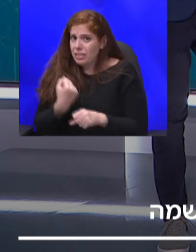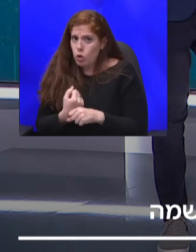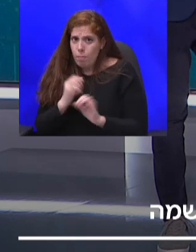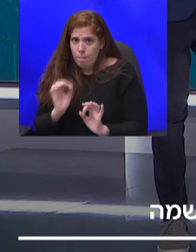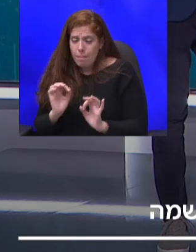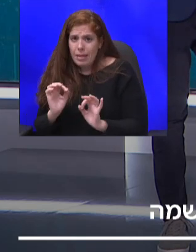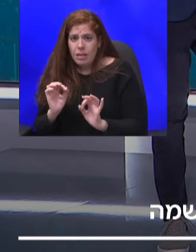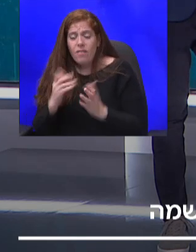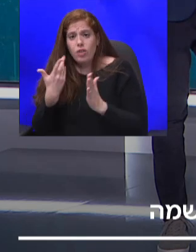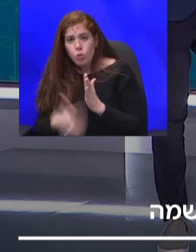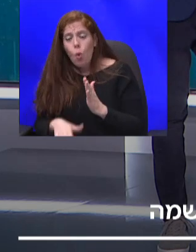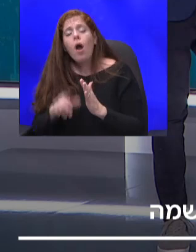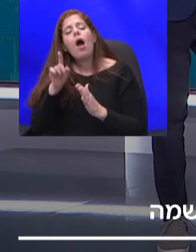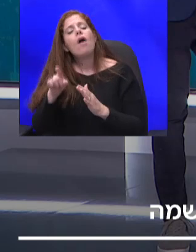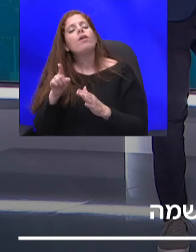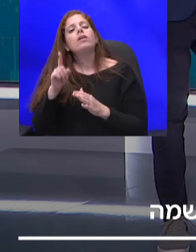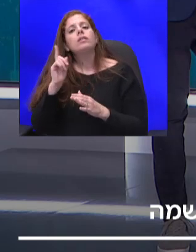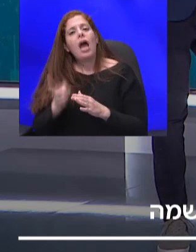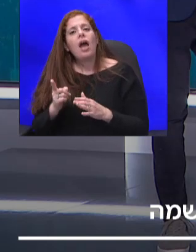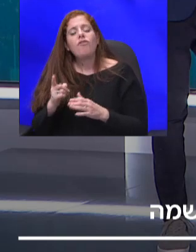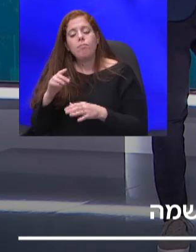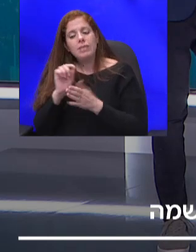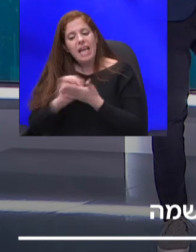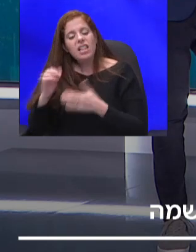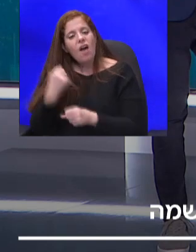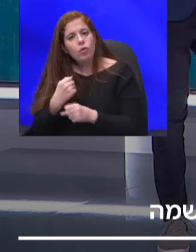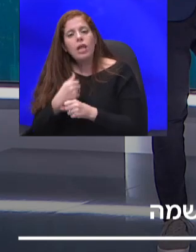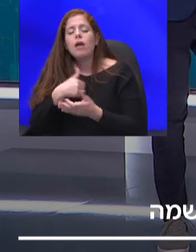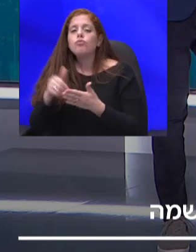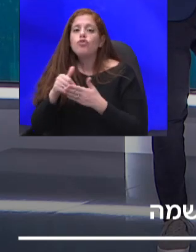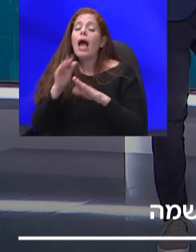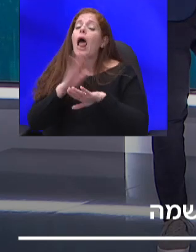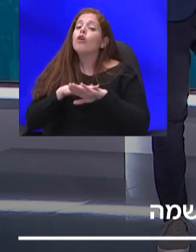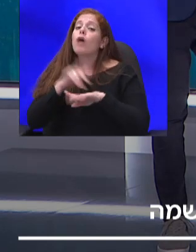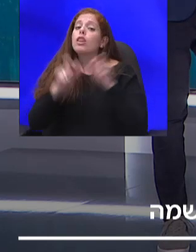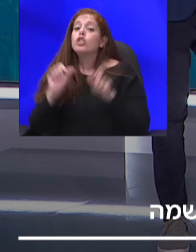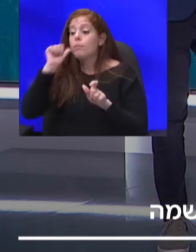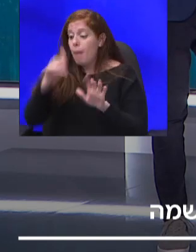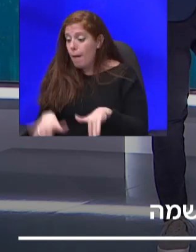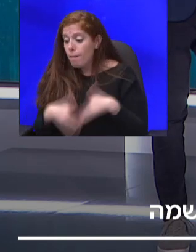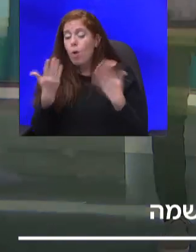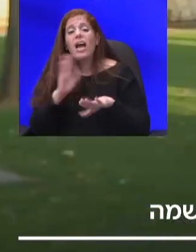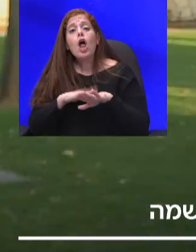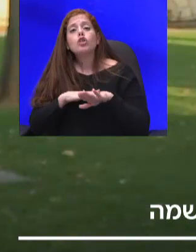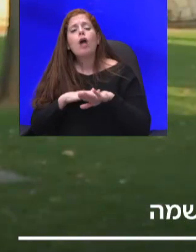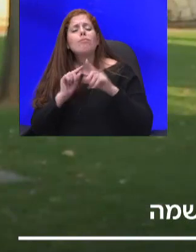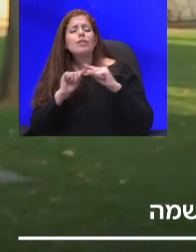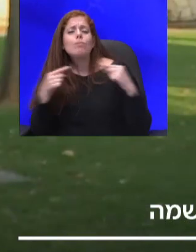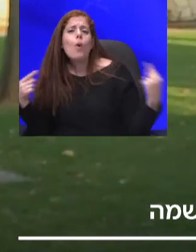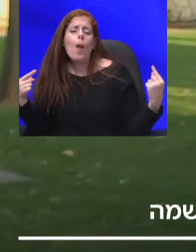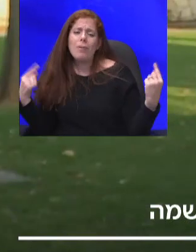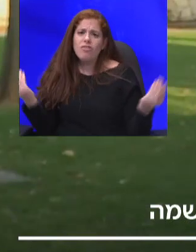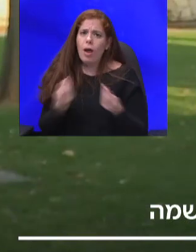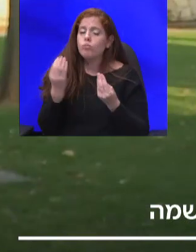המרכזי המוביל, שיחשיר אנשים ממחר בבוקר להכשרה מקצועית בכל מיני תחומים של תעסוקה, ואם